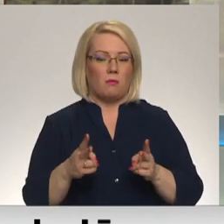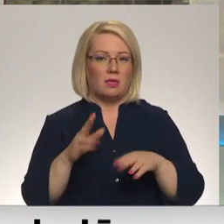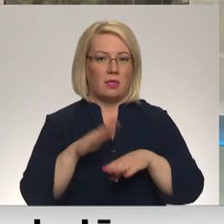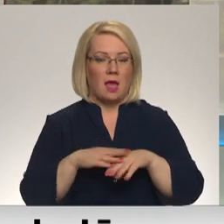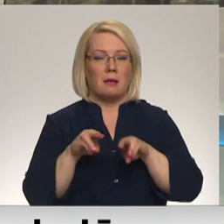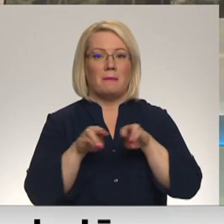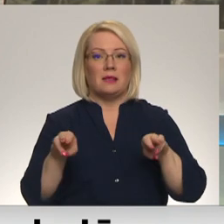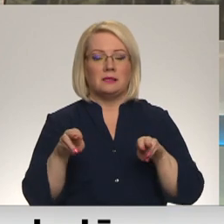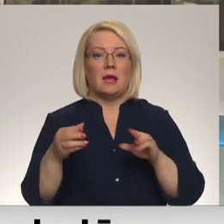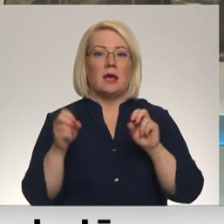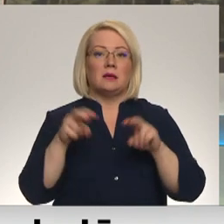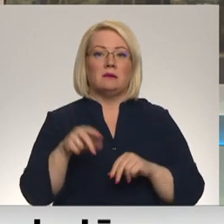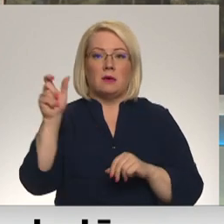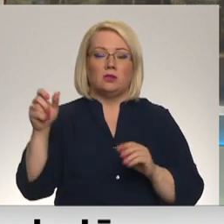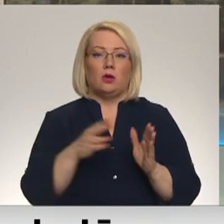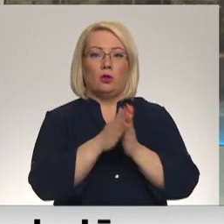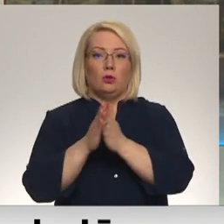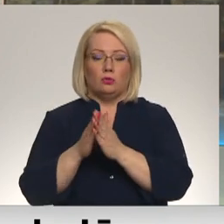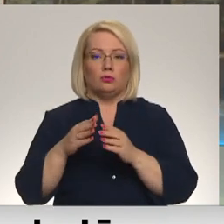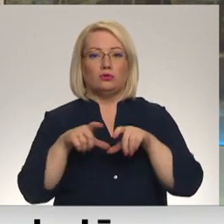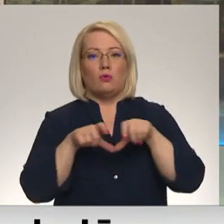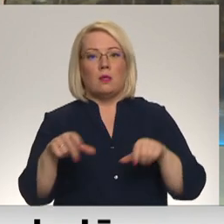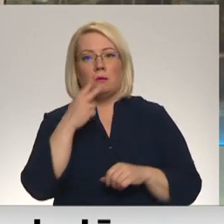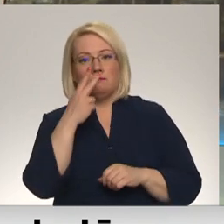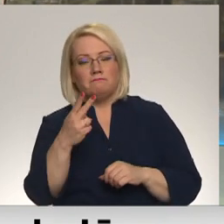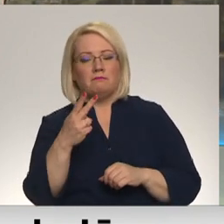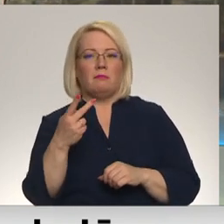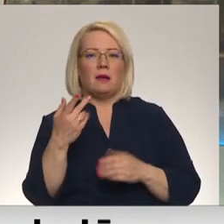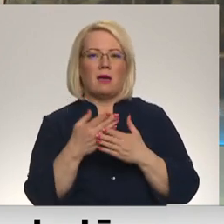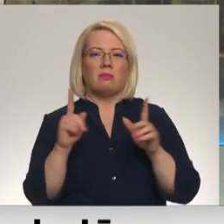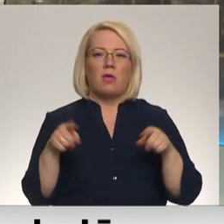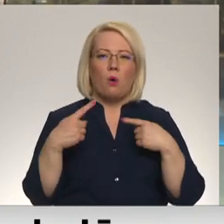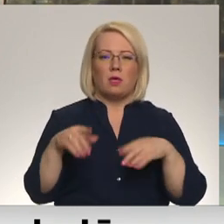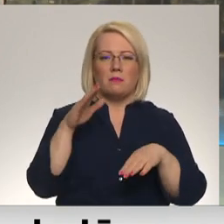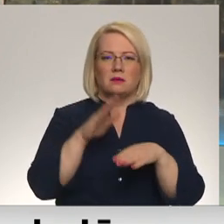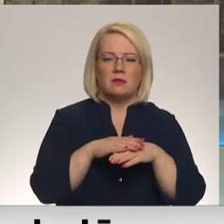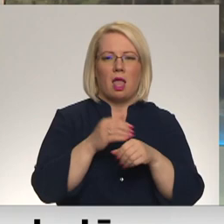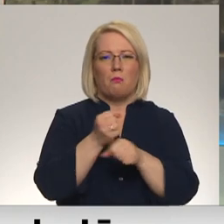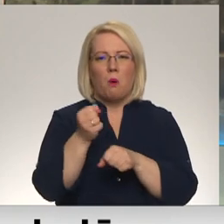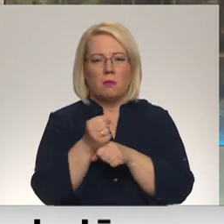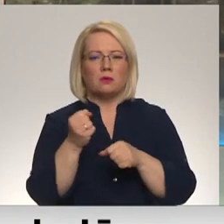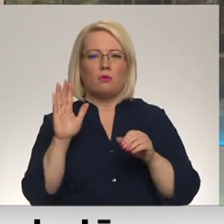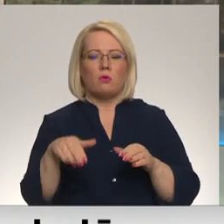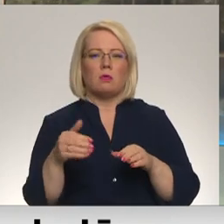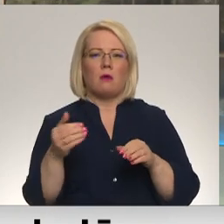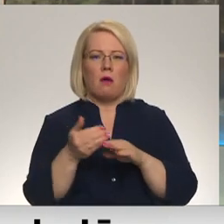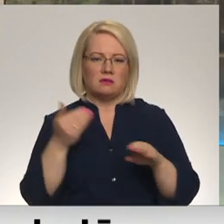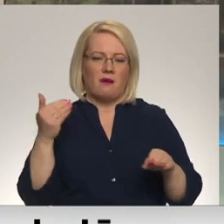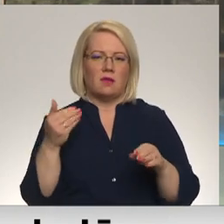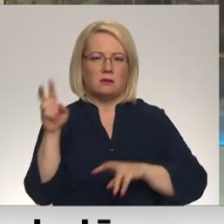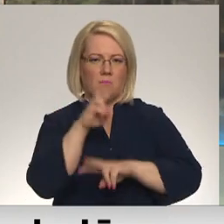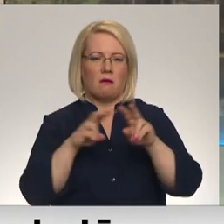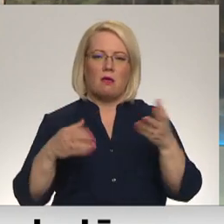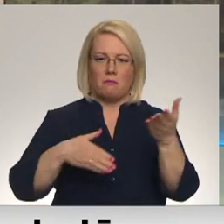kopā ar speciālistiem aicinājusi skolas pamanīt etniskā mobinga gadījumas un laiku smieklēt palīdzību. Par to plašāk